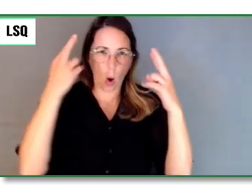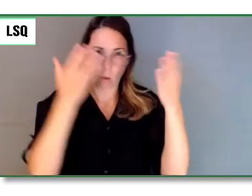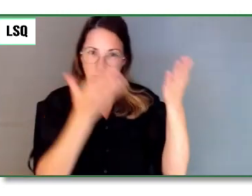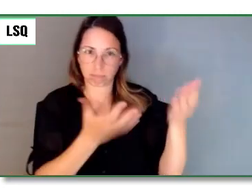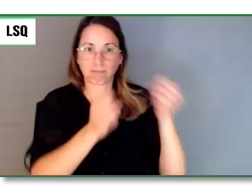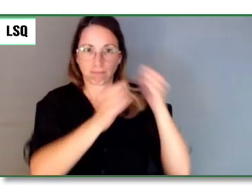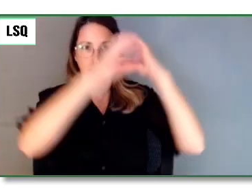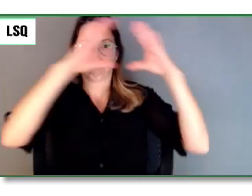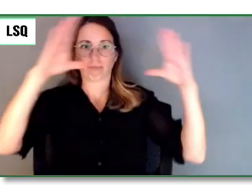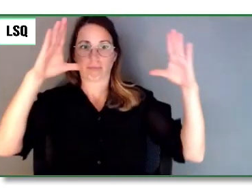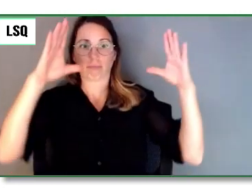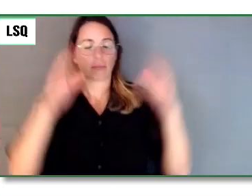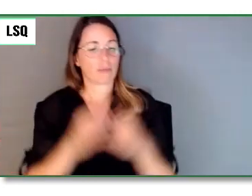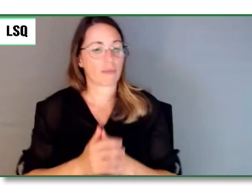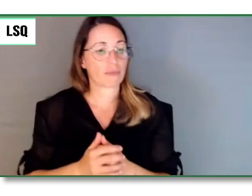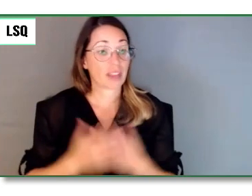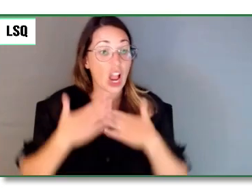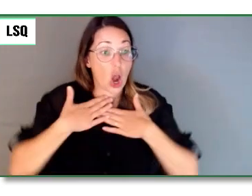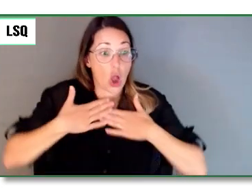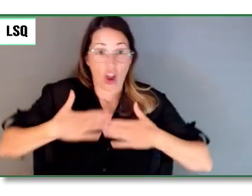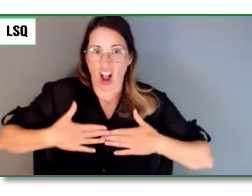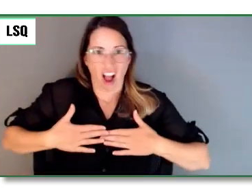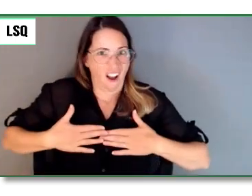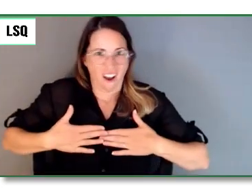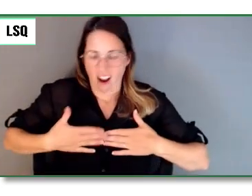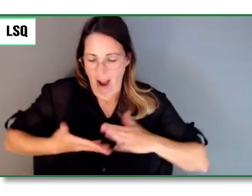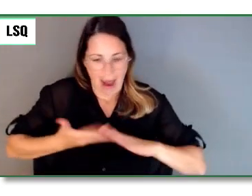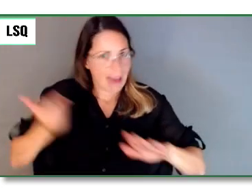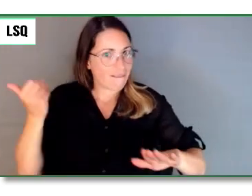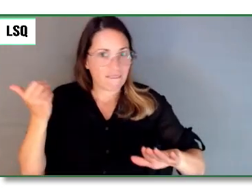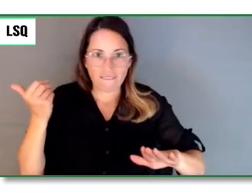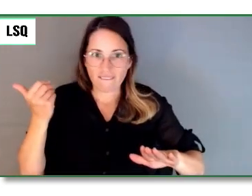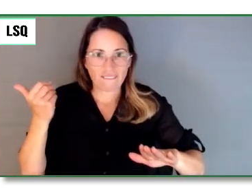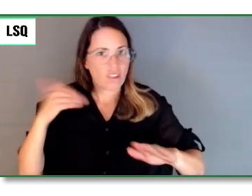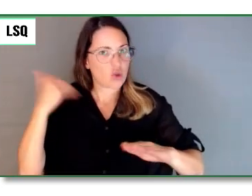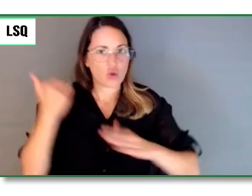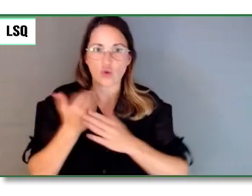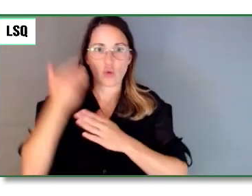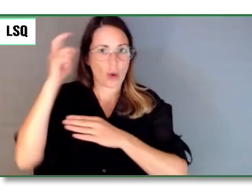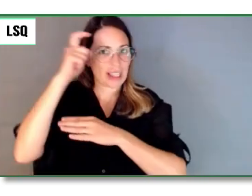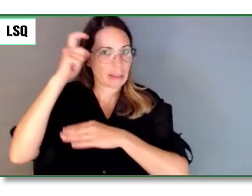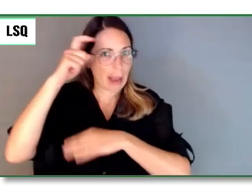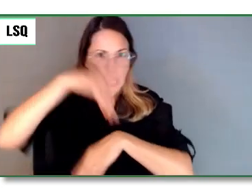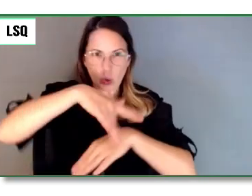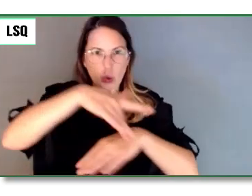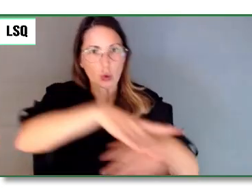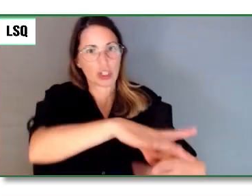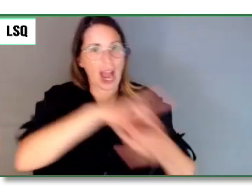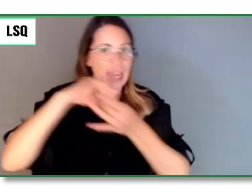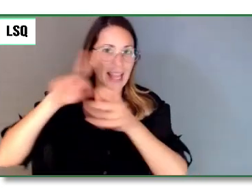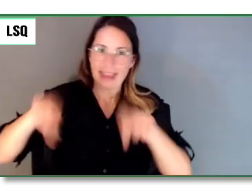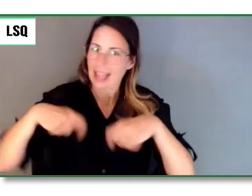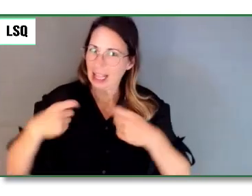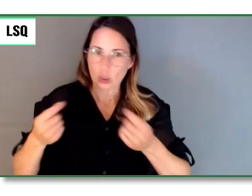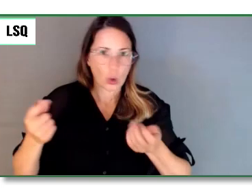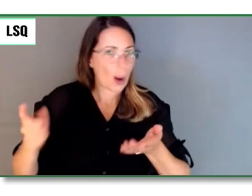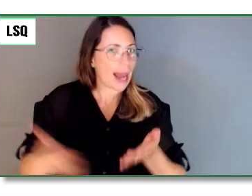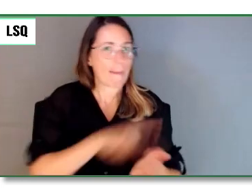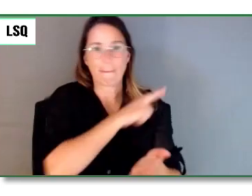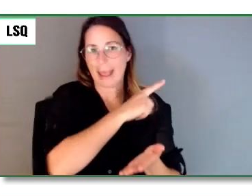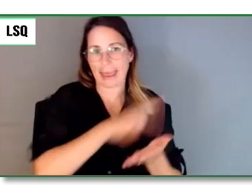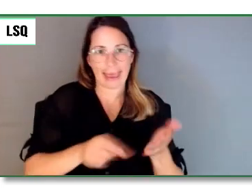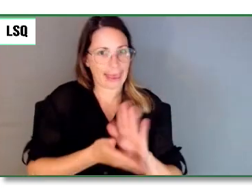Et on met l'accent sur plutôt l'extérieur, ce que l'on voit, plutôt que l'expérience sensuelle, l'expérience